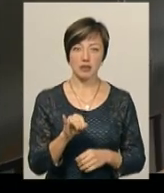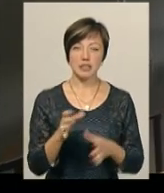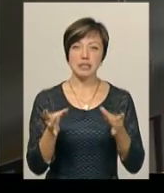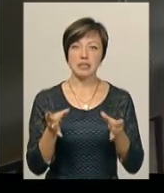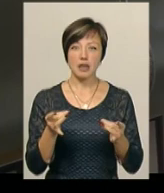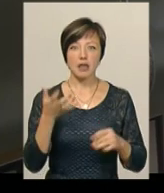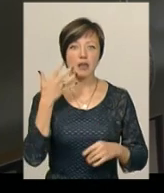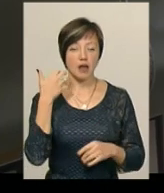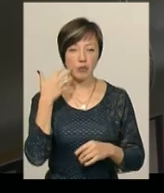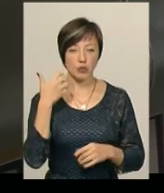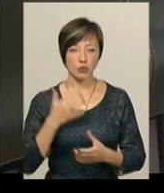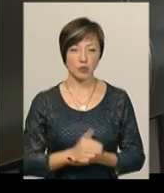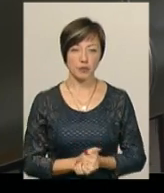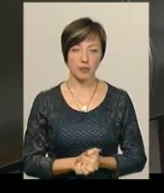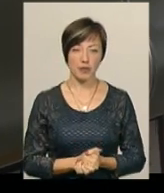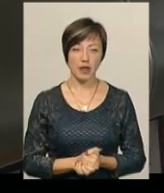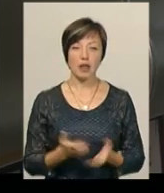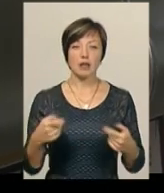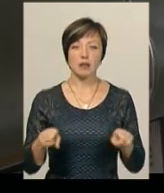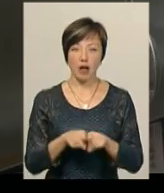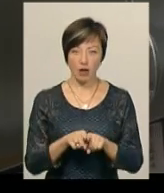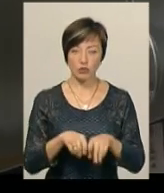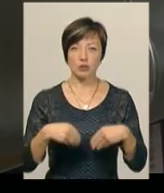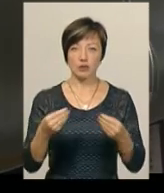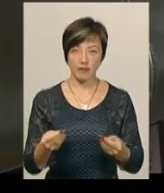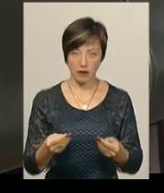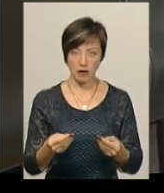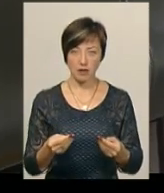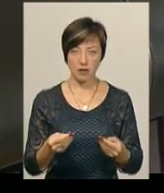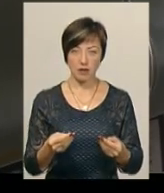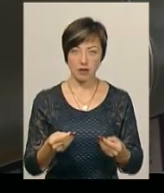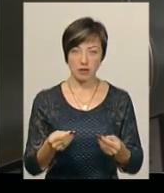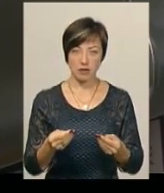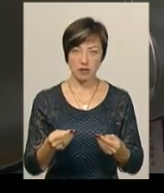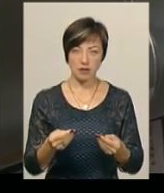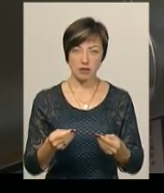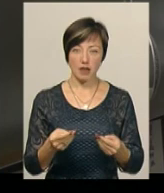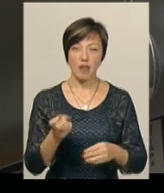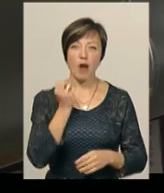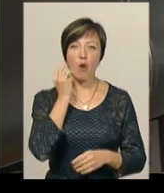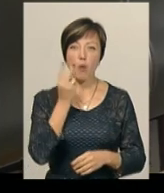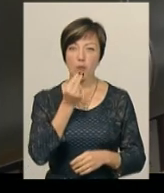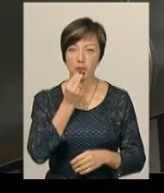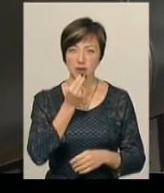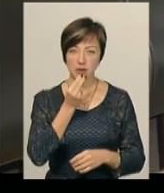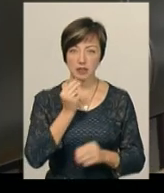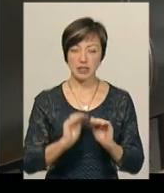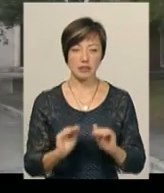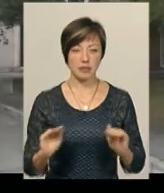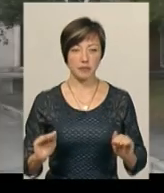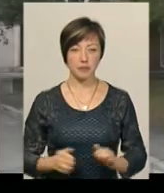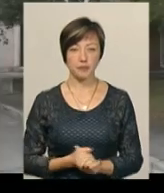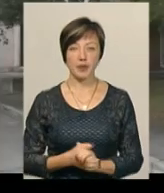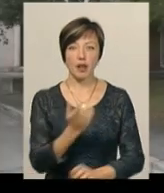сирих яблук, які також подавались на обід дітям.